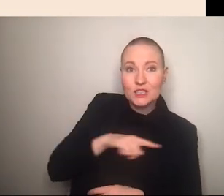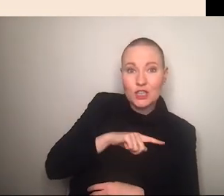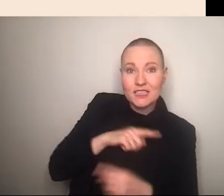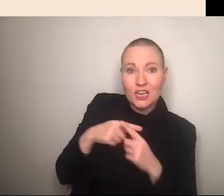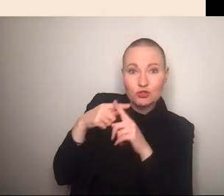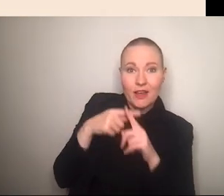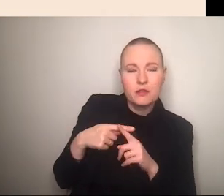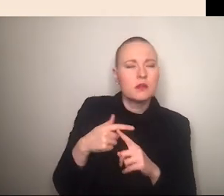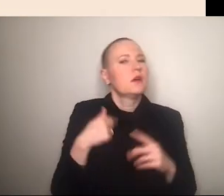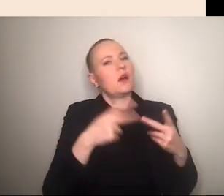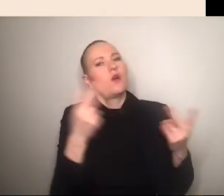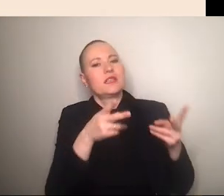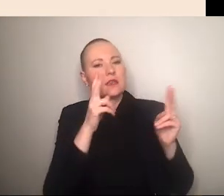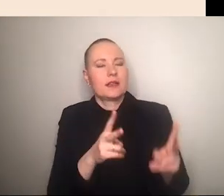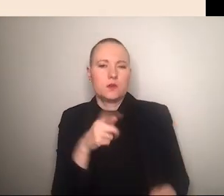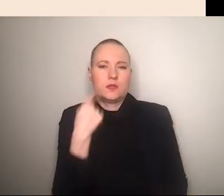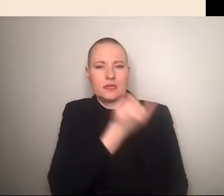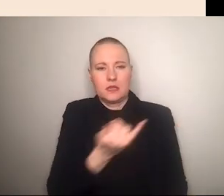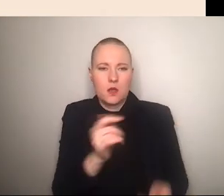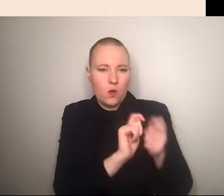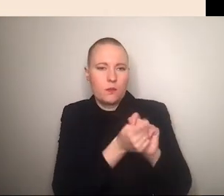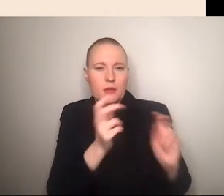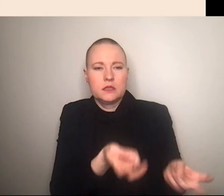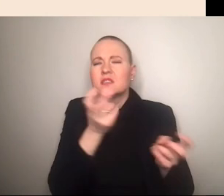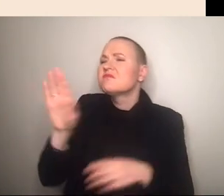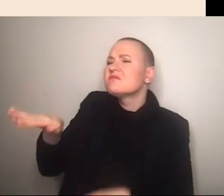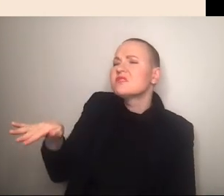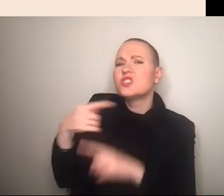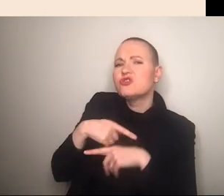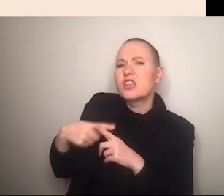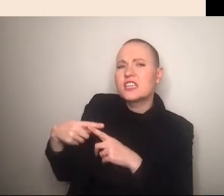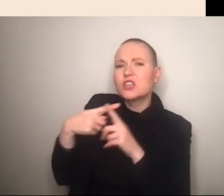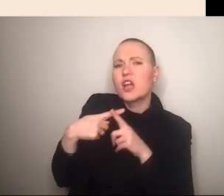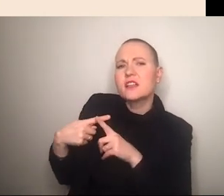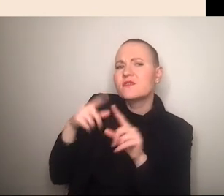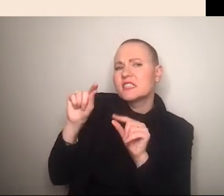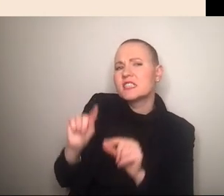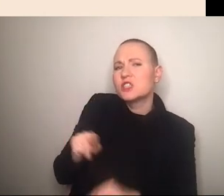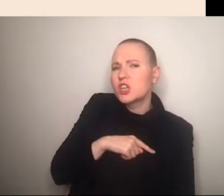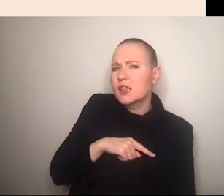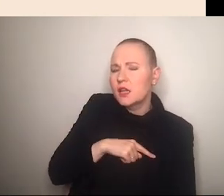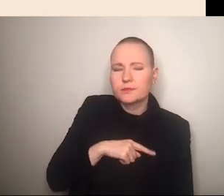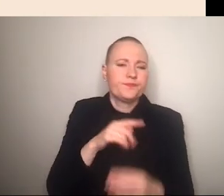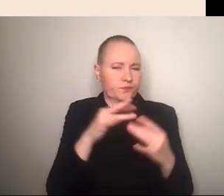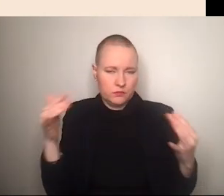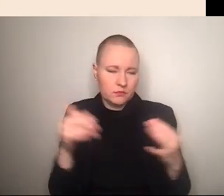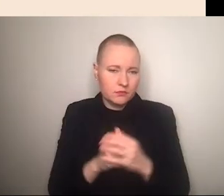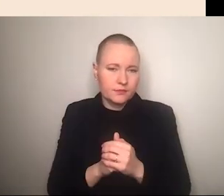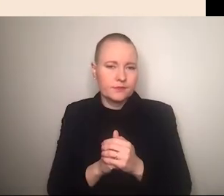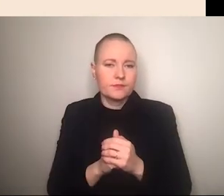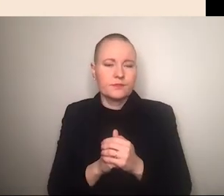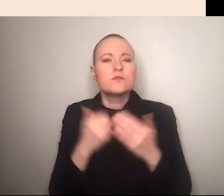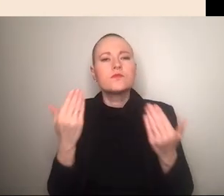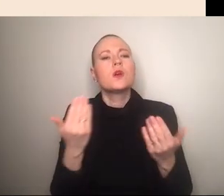öffentlich rechtlichen erziehen unsere kinder um sag mal gender stern was ist eigentlich gender also hier sehen wir wie eine